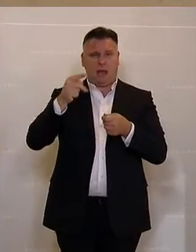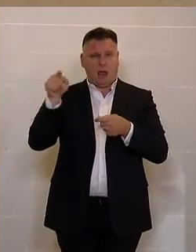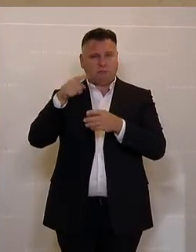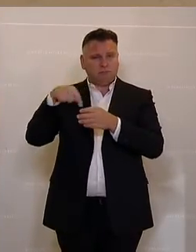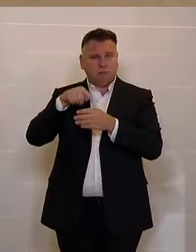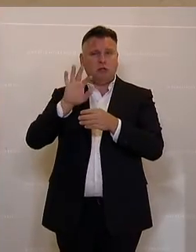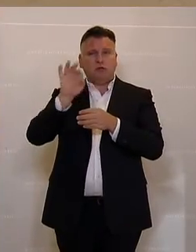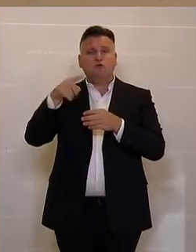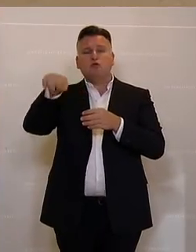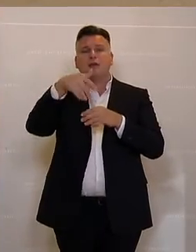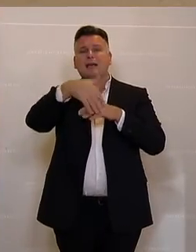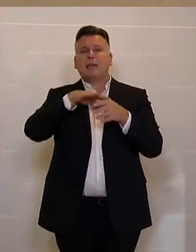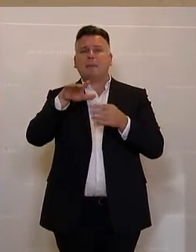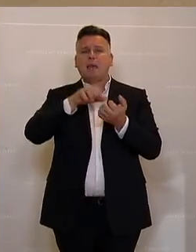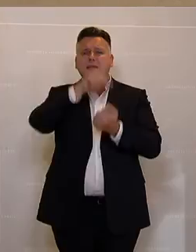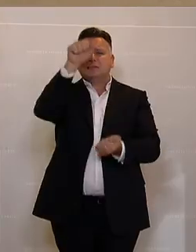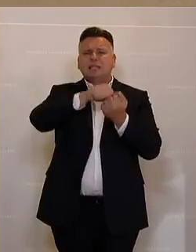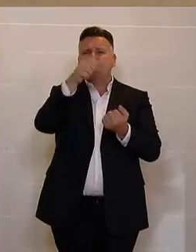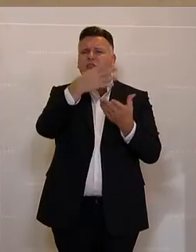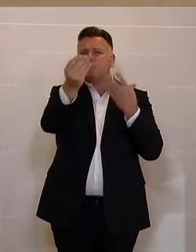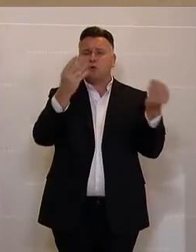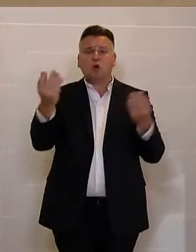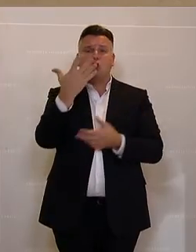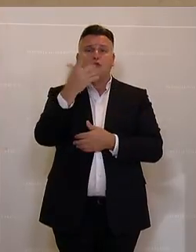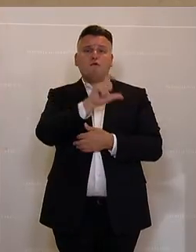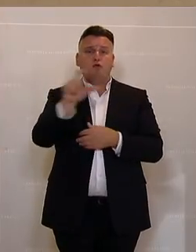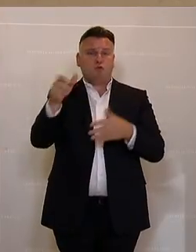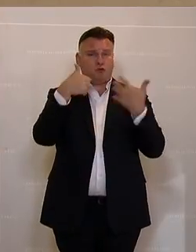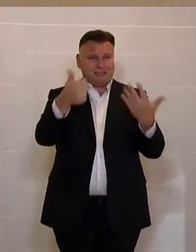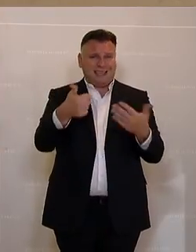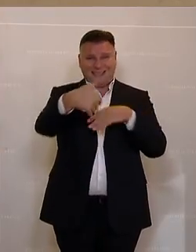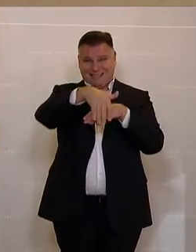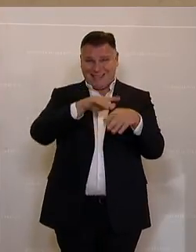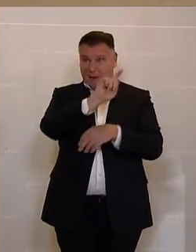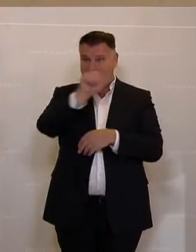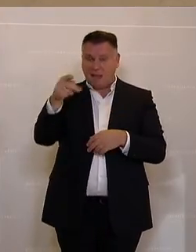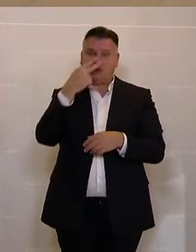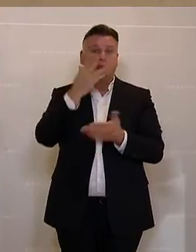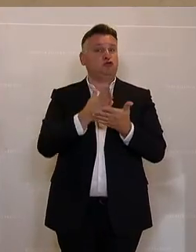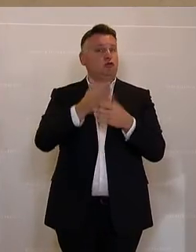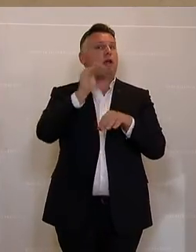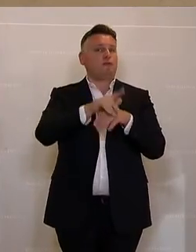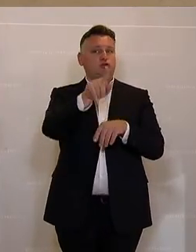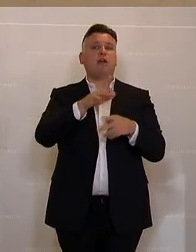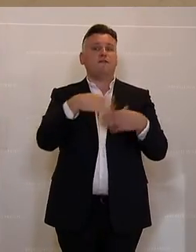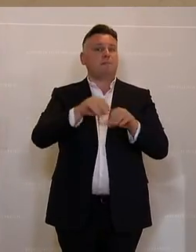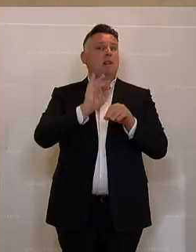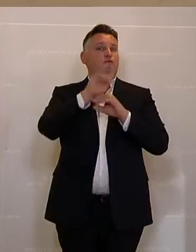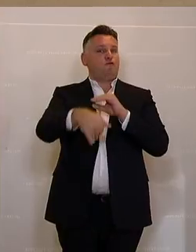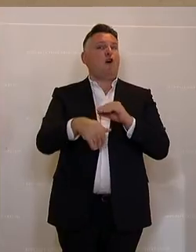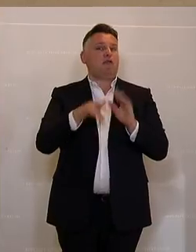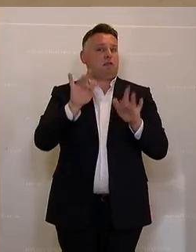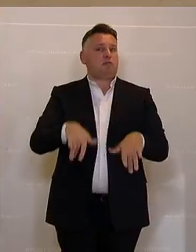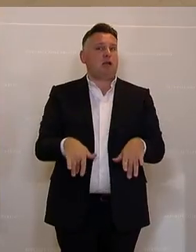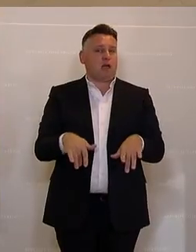Gemeinden zertifiziert. Und 560 Kommunen haben sich als familienfreundliche Gemeinde deklariert. Über